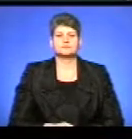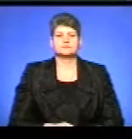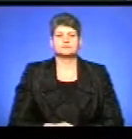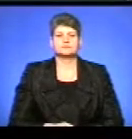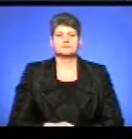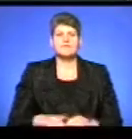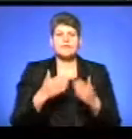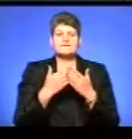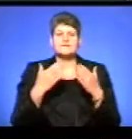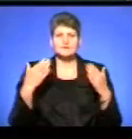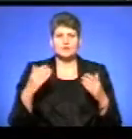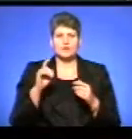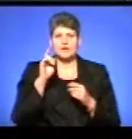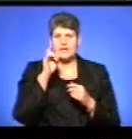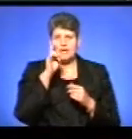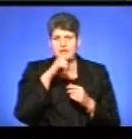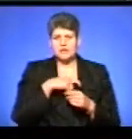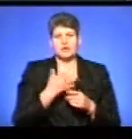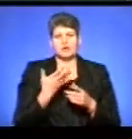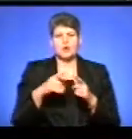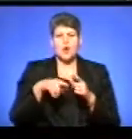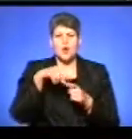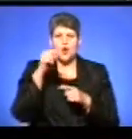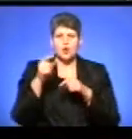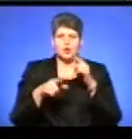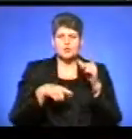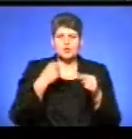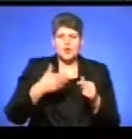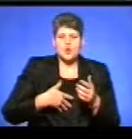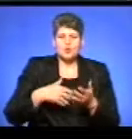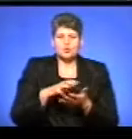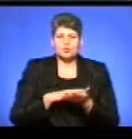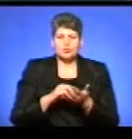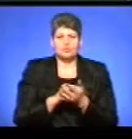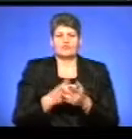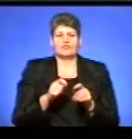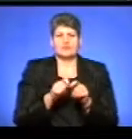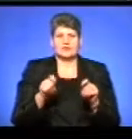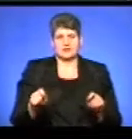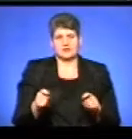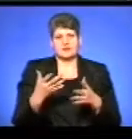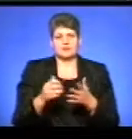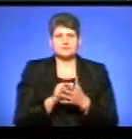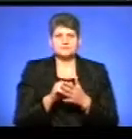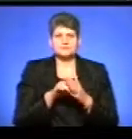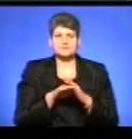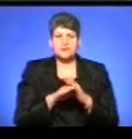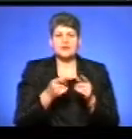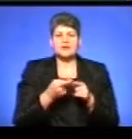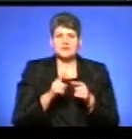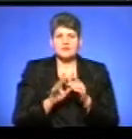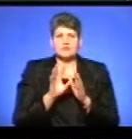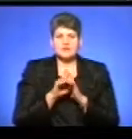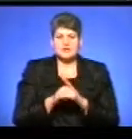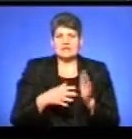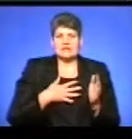Виставку «Гіркі колоски Голодоморів» відкрили в обласному архіві. Вона складається із трьох частин, до яких увійшли публікації з газети